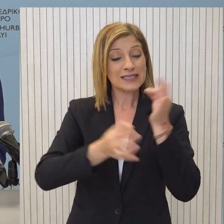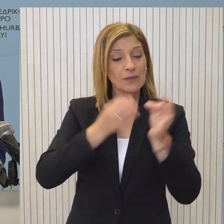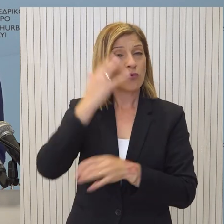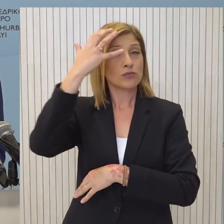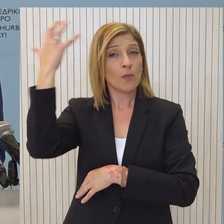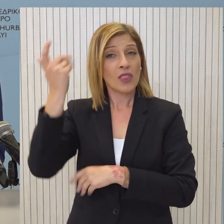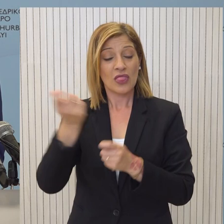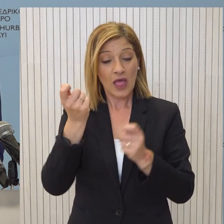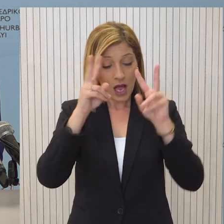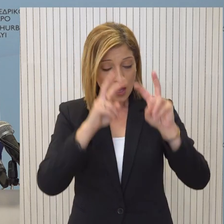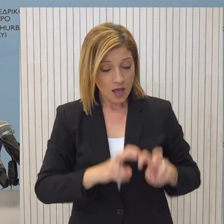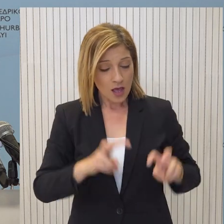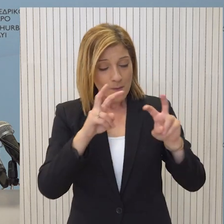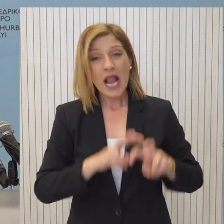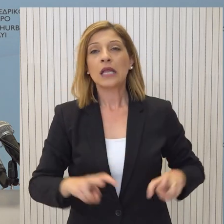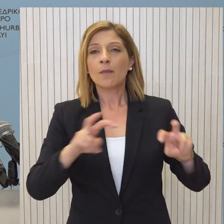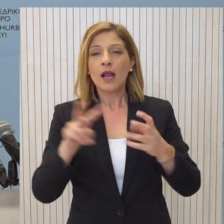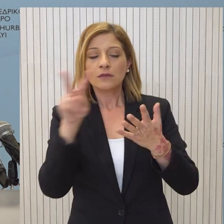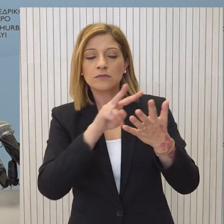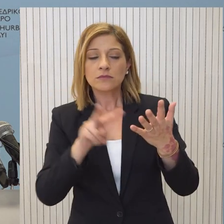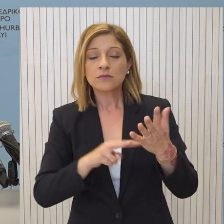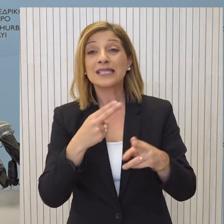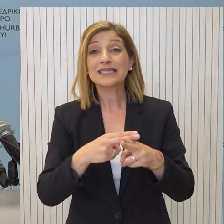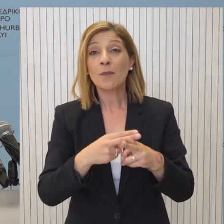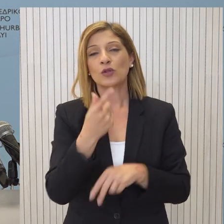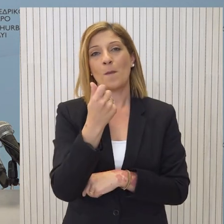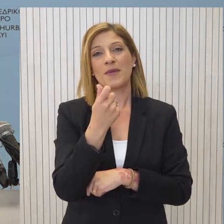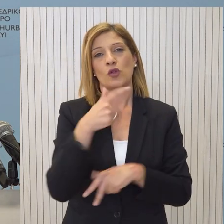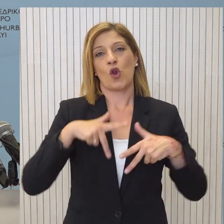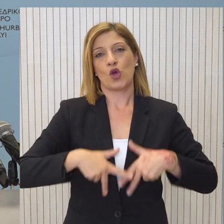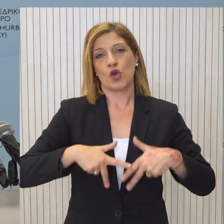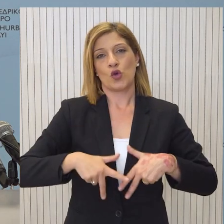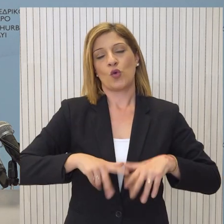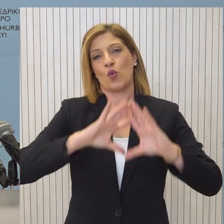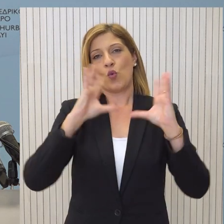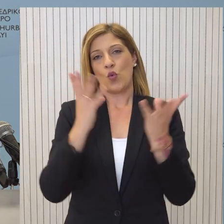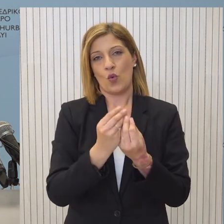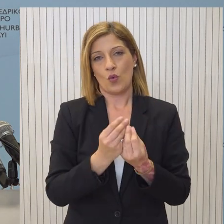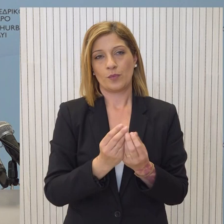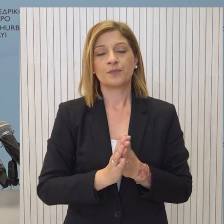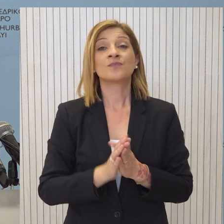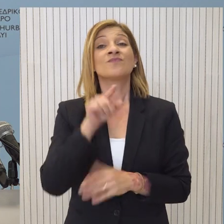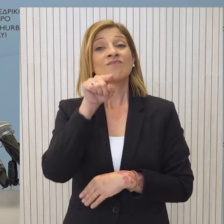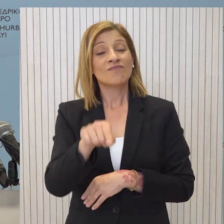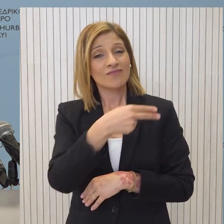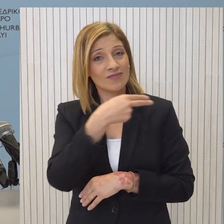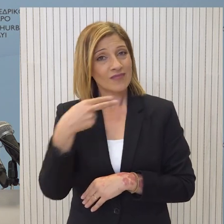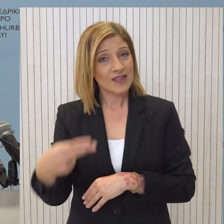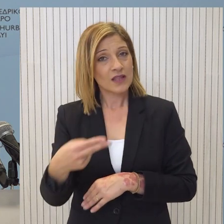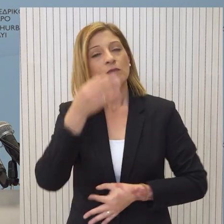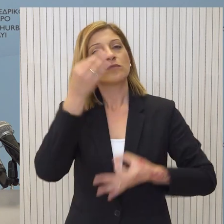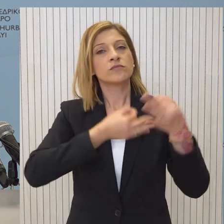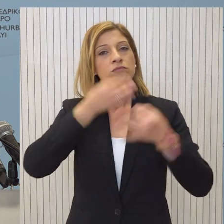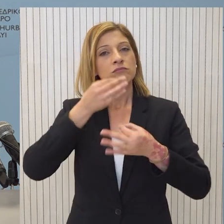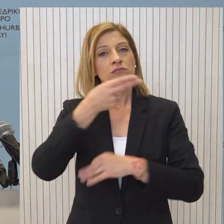εμπειρογνώμωνες με σκοπό την διασφάλιση της βιβοσιμότητας του μυσθολογίου του δημοσίου και του ευρύτερου δημόσιου τομέα. Στο πλαίσιο αυτό θα